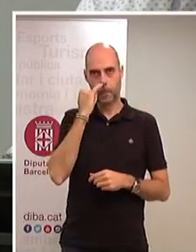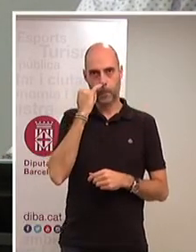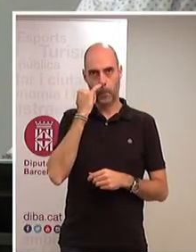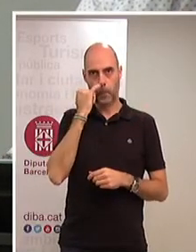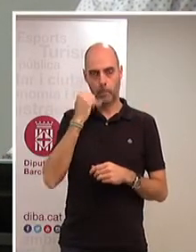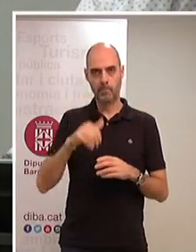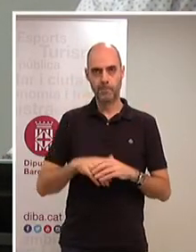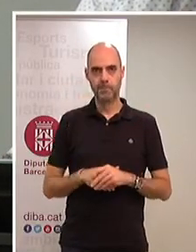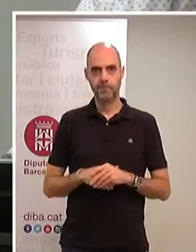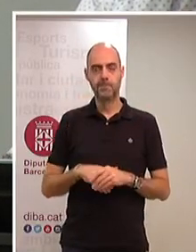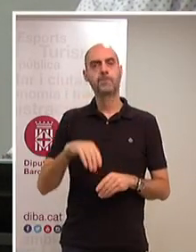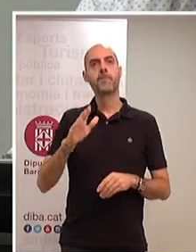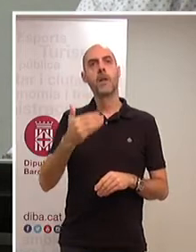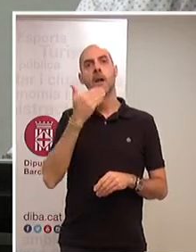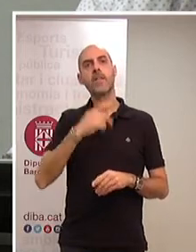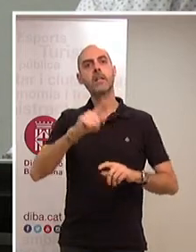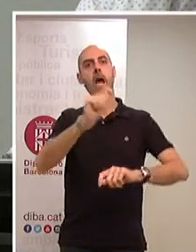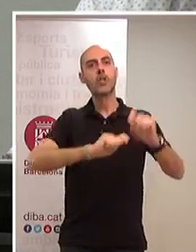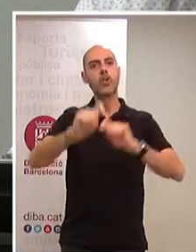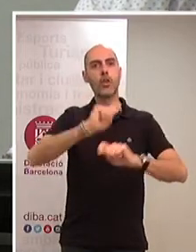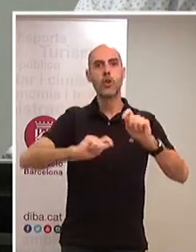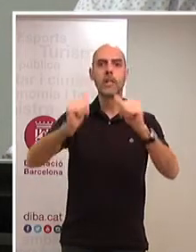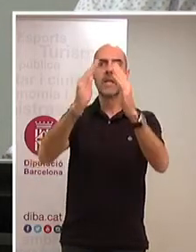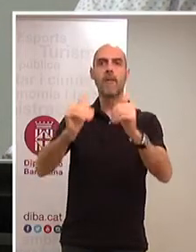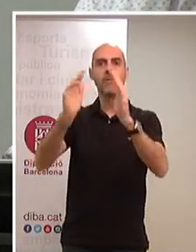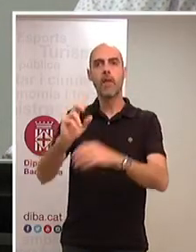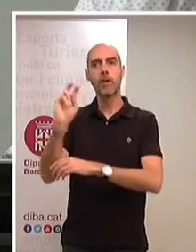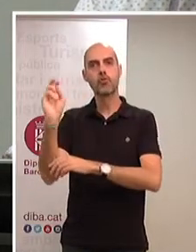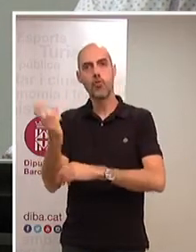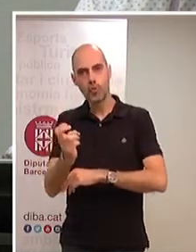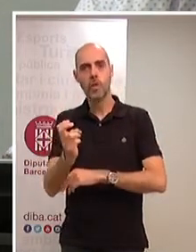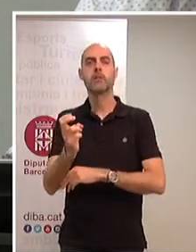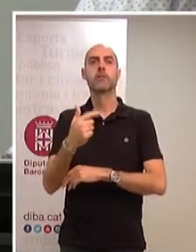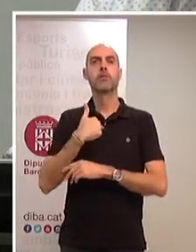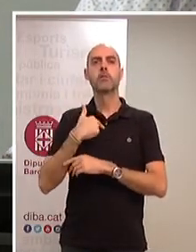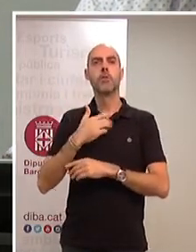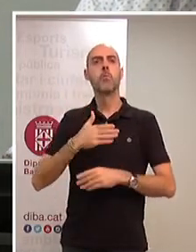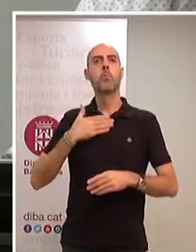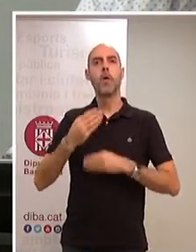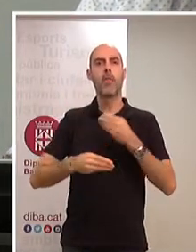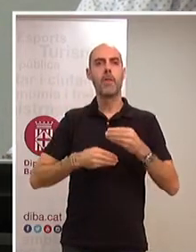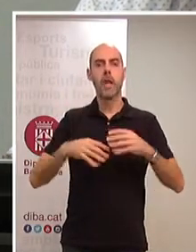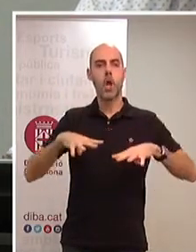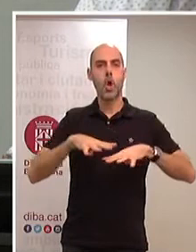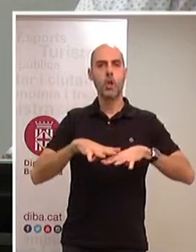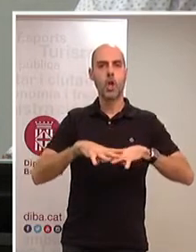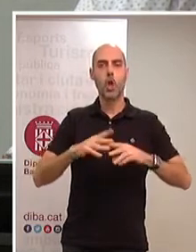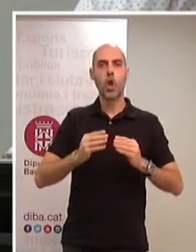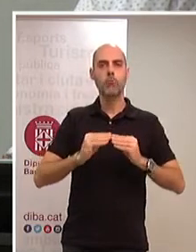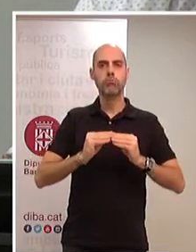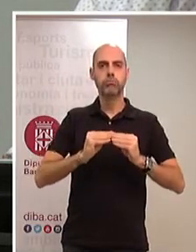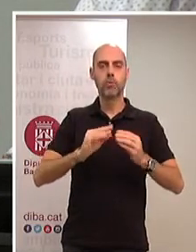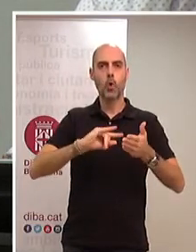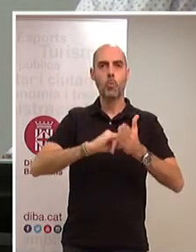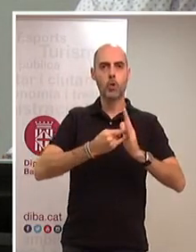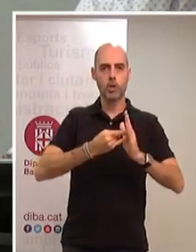agraïment especial a les associacions, entitats i altres institucions amb les que he pogut teixir projectes que ja són present i que seran futur d'aquest